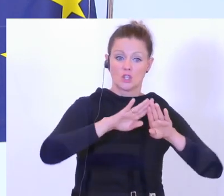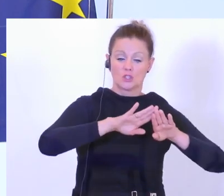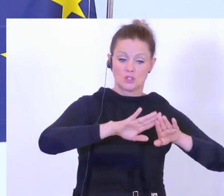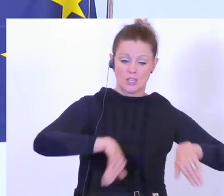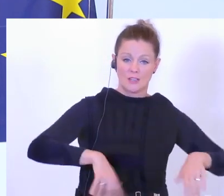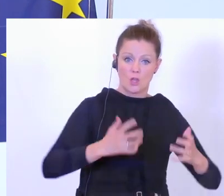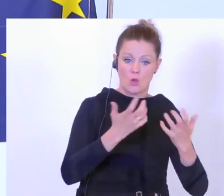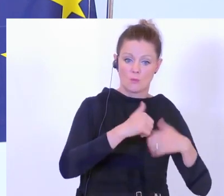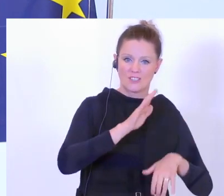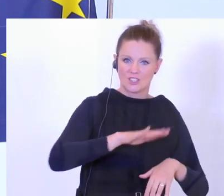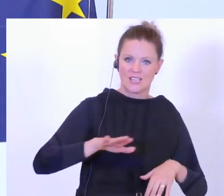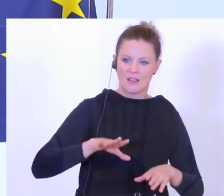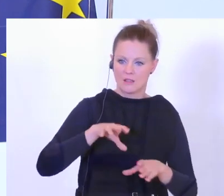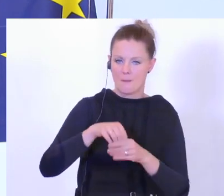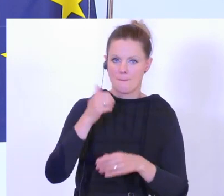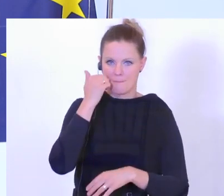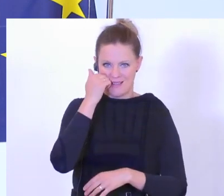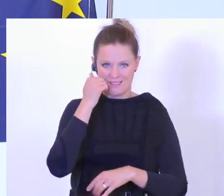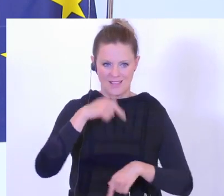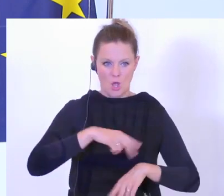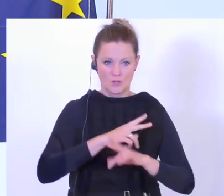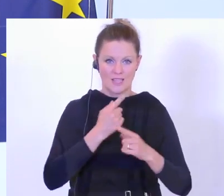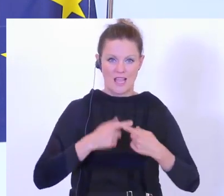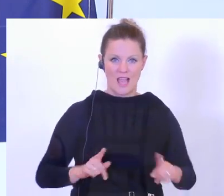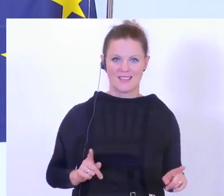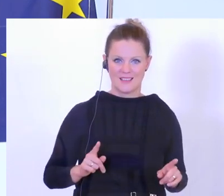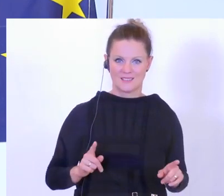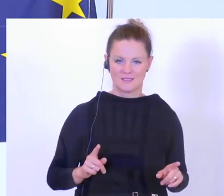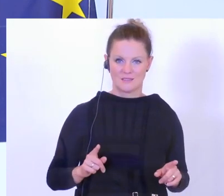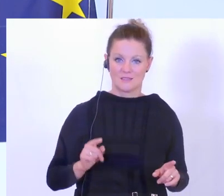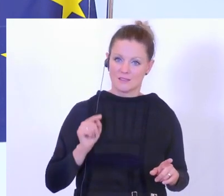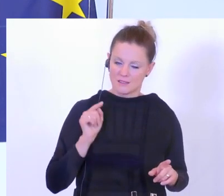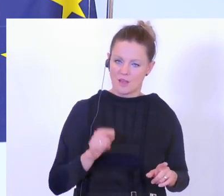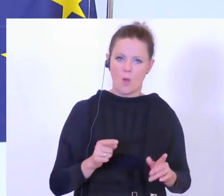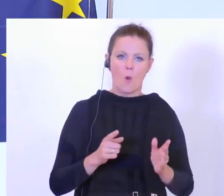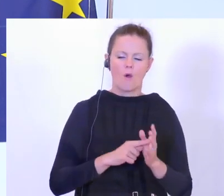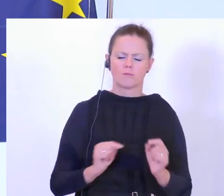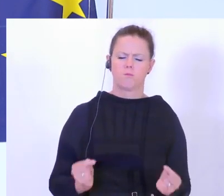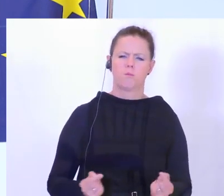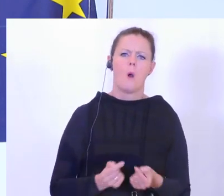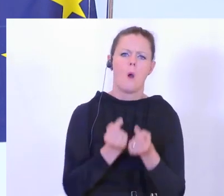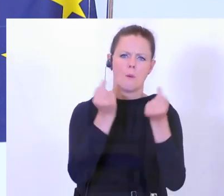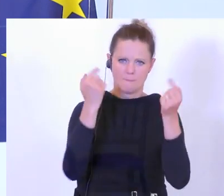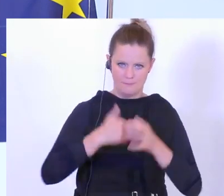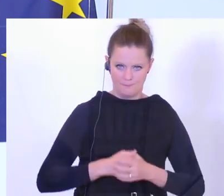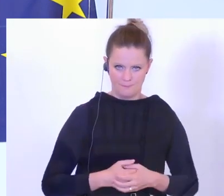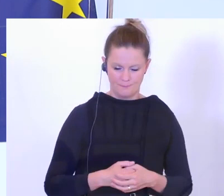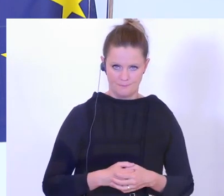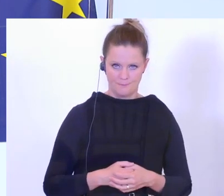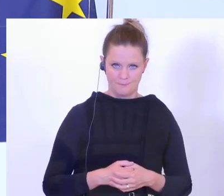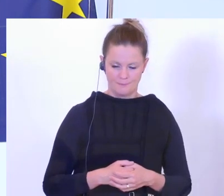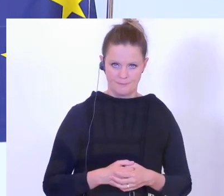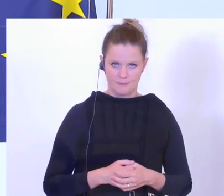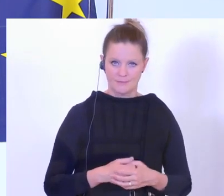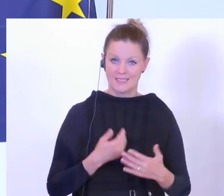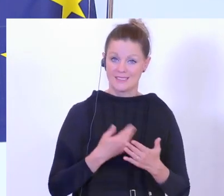Bei uns in Österreich ist das in der Regel anders. Und diese Erkenntnis führt oft zu Eskalationen. Daher diese ganz